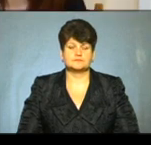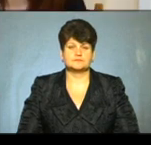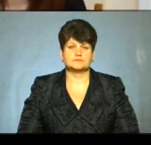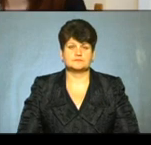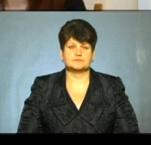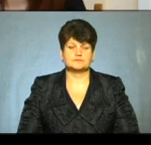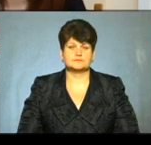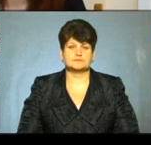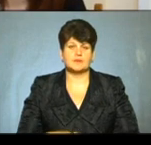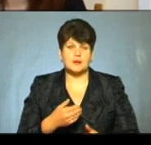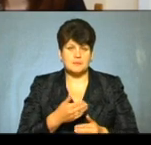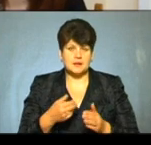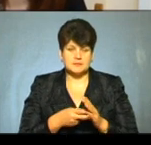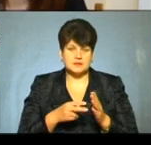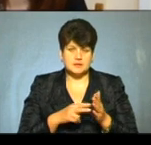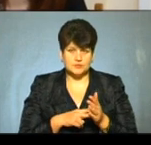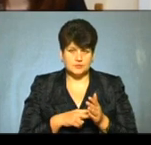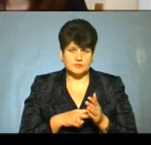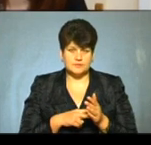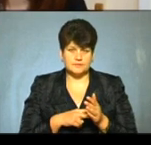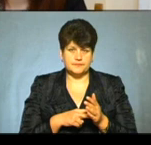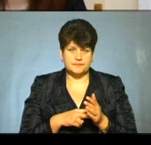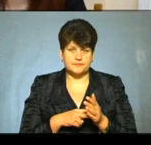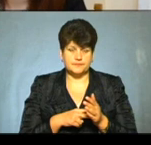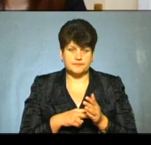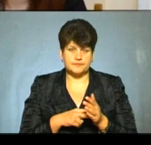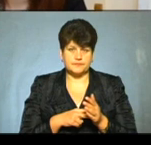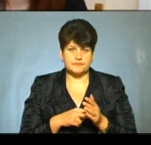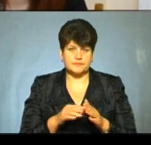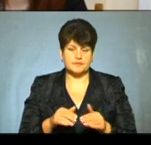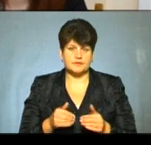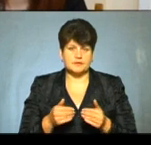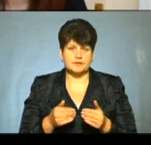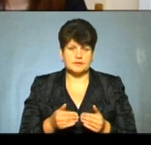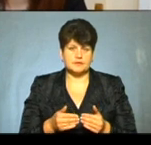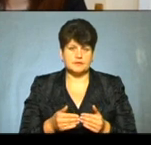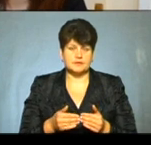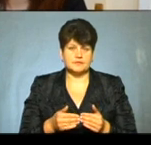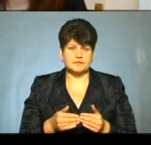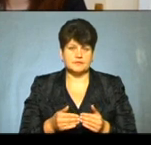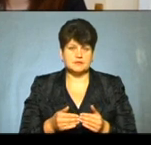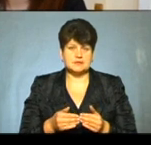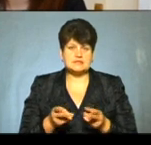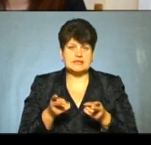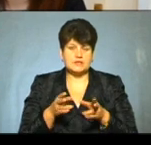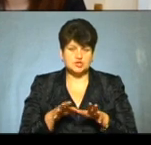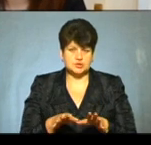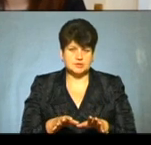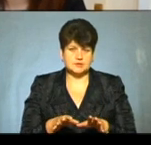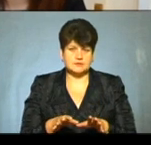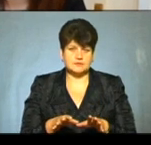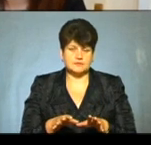Ми пропонуємо звертатися до Верховної Ради України, до прем'єр-міністрів України, залишити